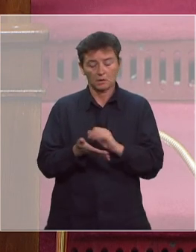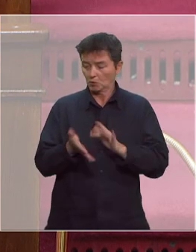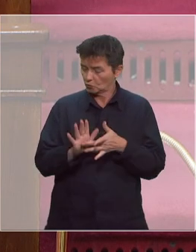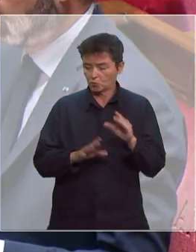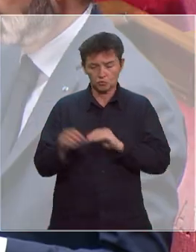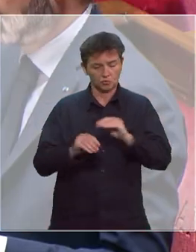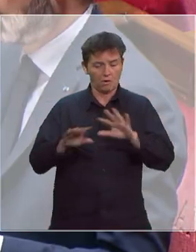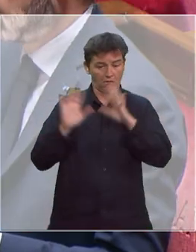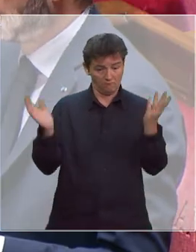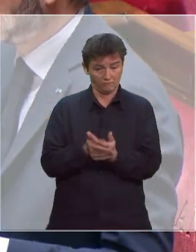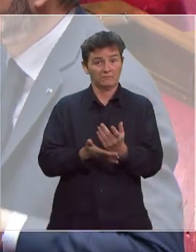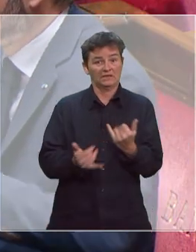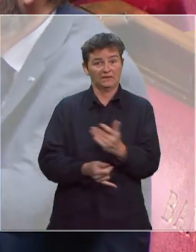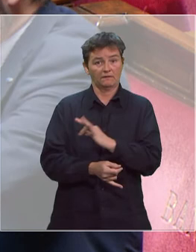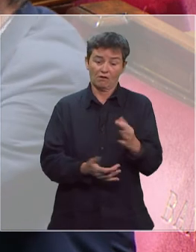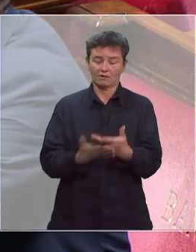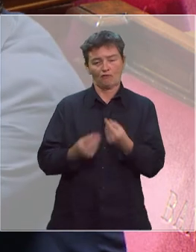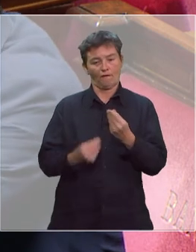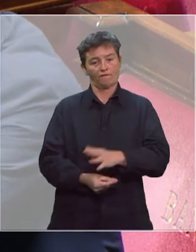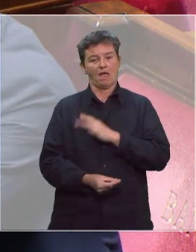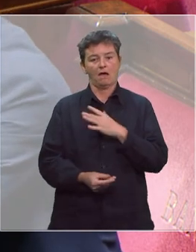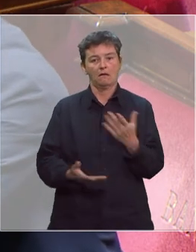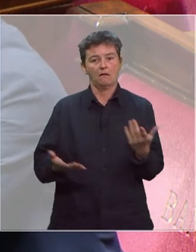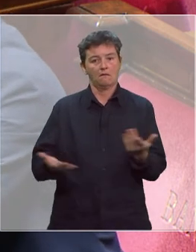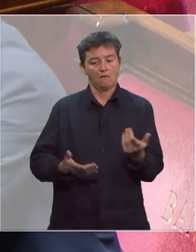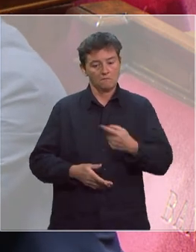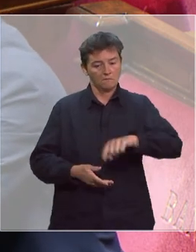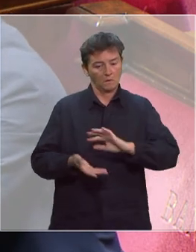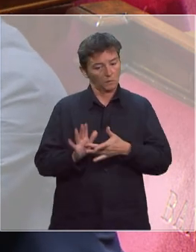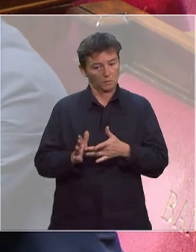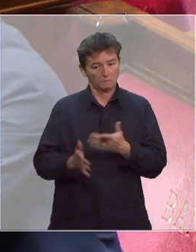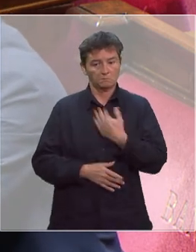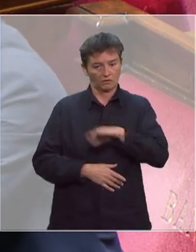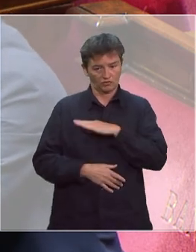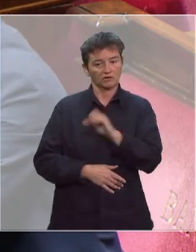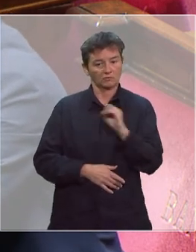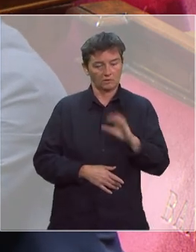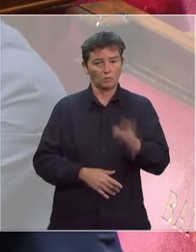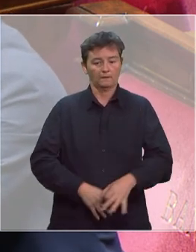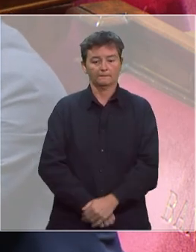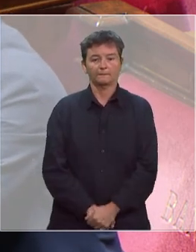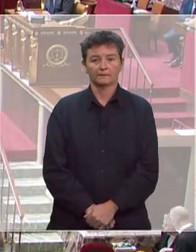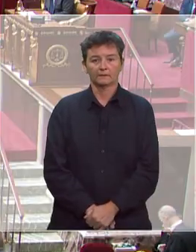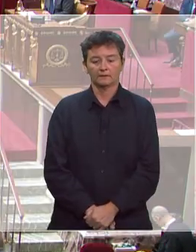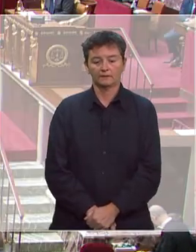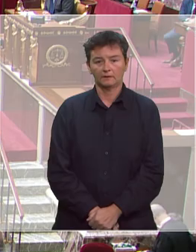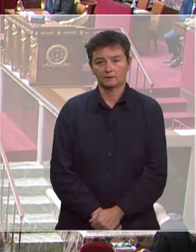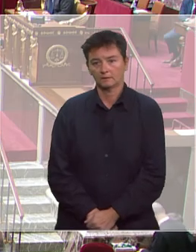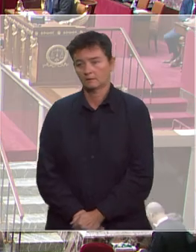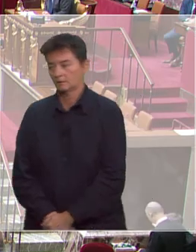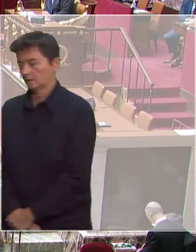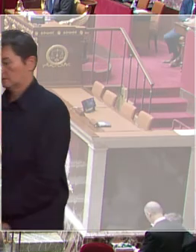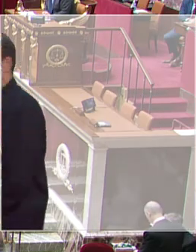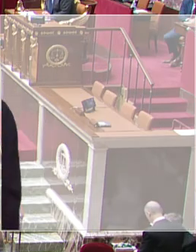notre pays et c la fierté de notre nation et de notre modèle de protection sociale sont évidemment pris en charge par l'assurance maladie. Merci,